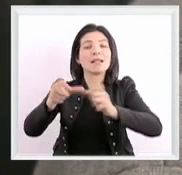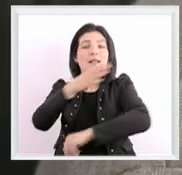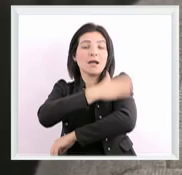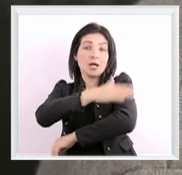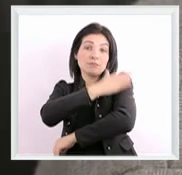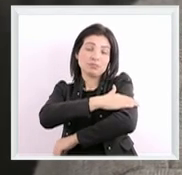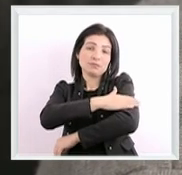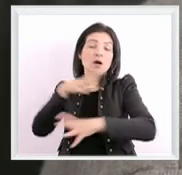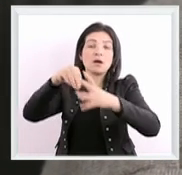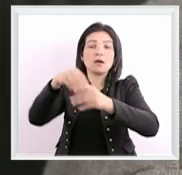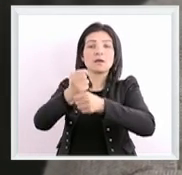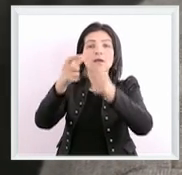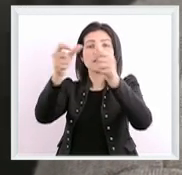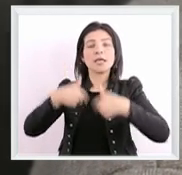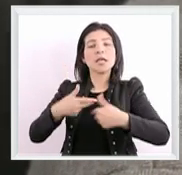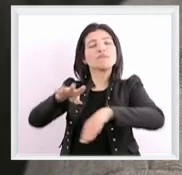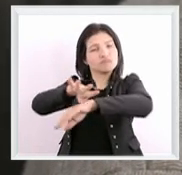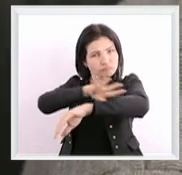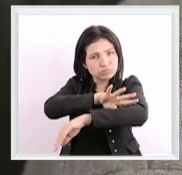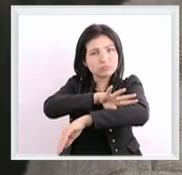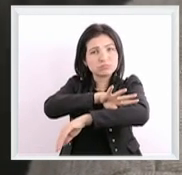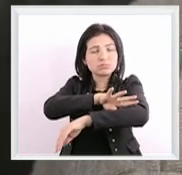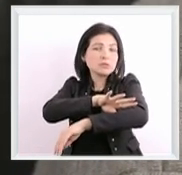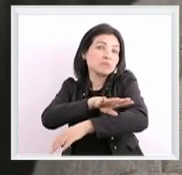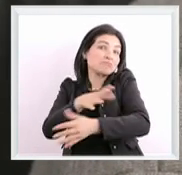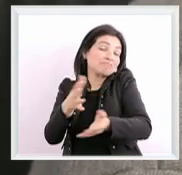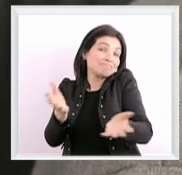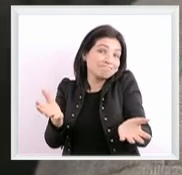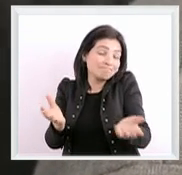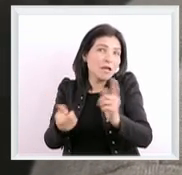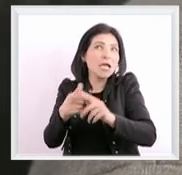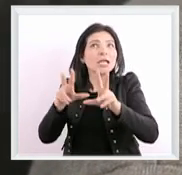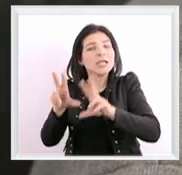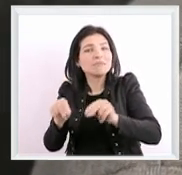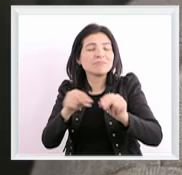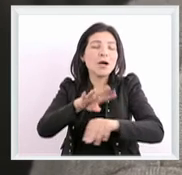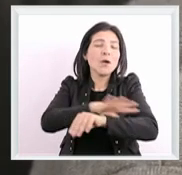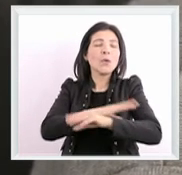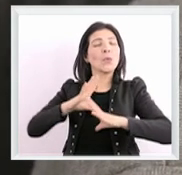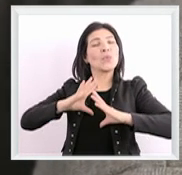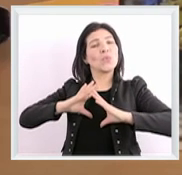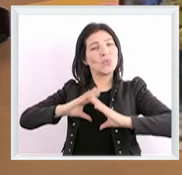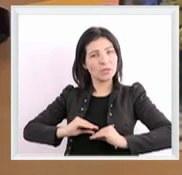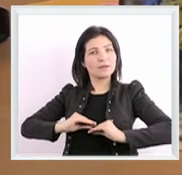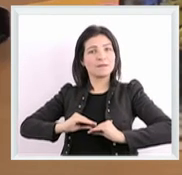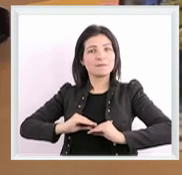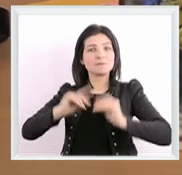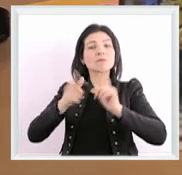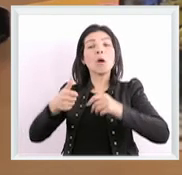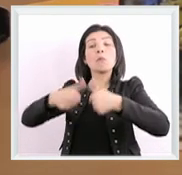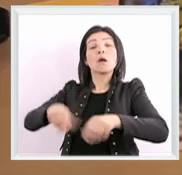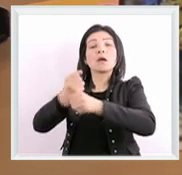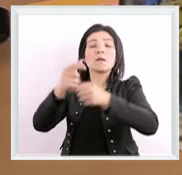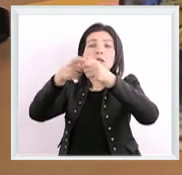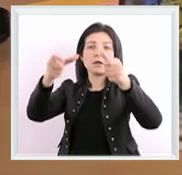البيت ومحس وحسيت بروح غادي ووقيت